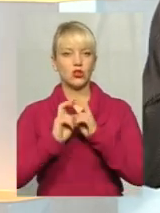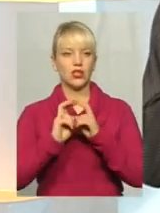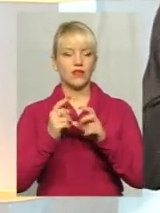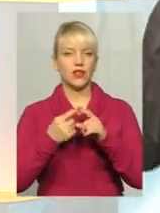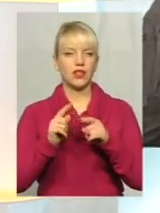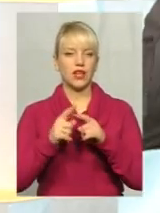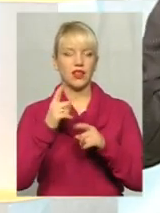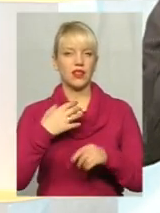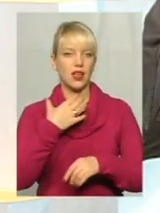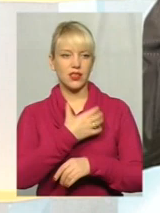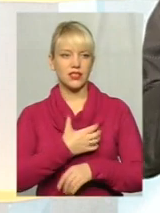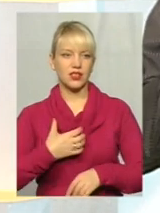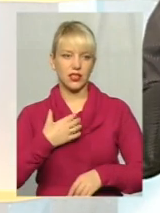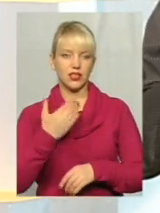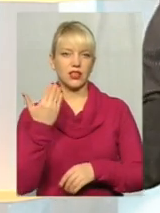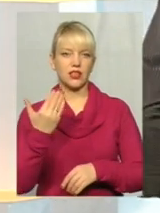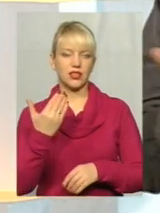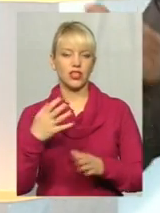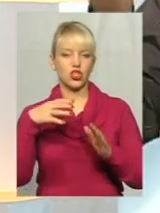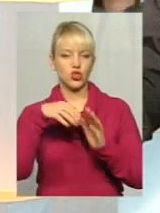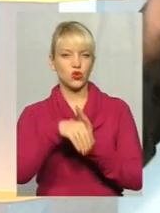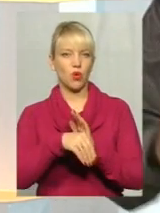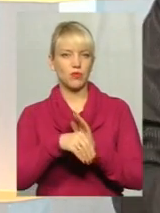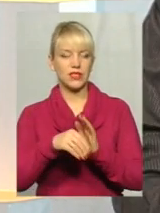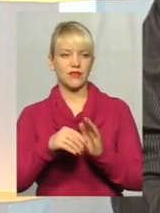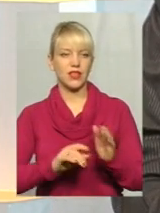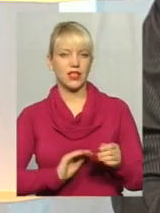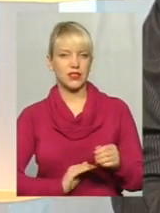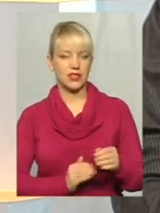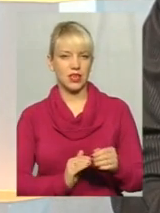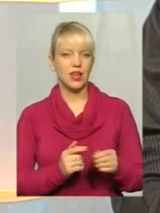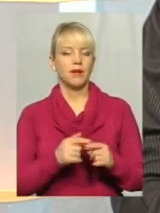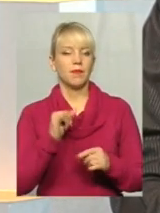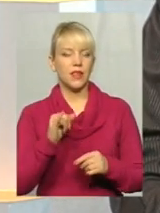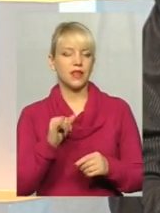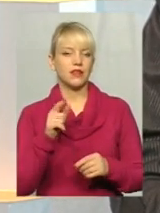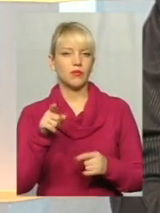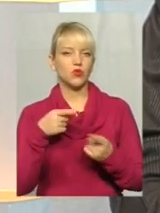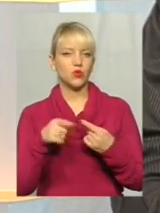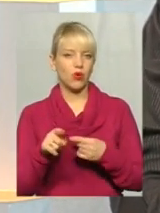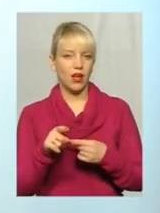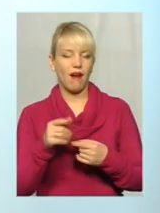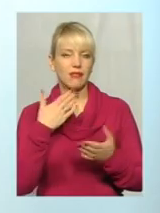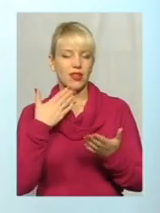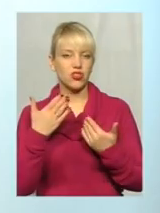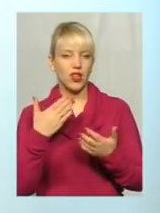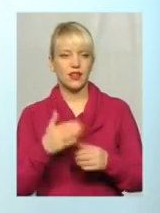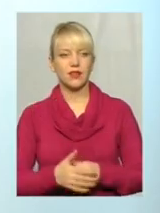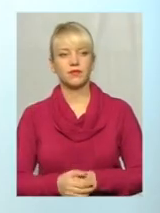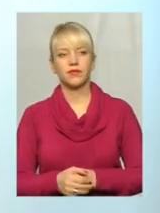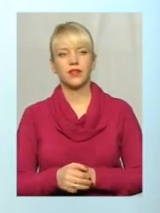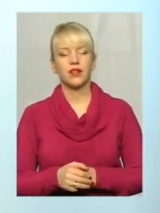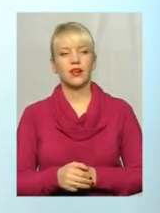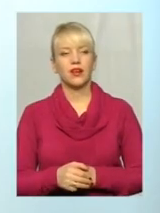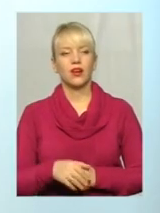кладових, їхній власність. Там у них і відносини з цим другої. Зрозуміло. Пане Олександре,